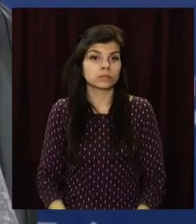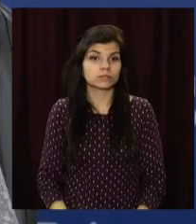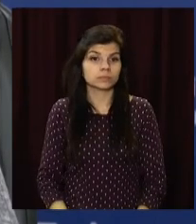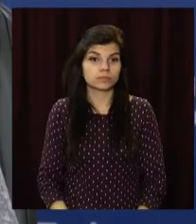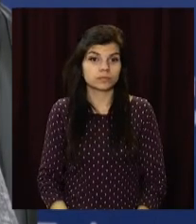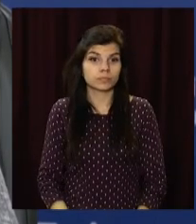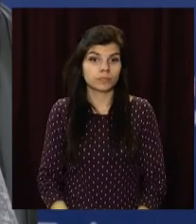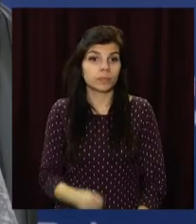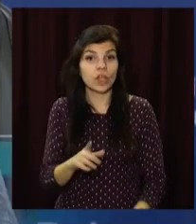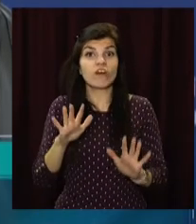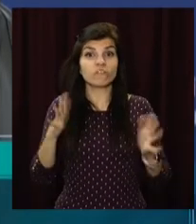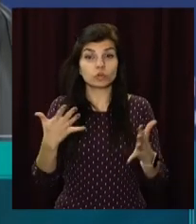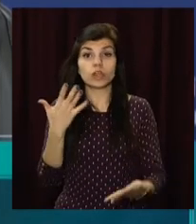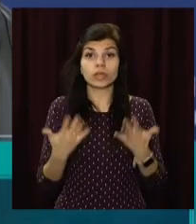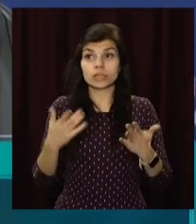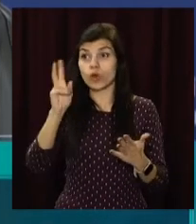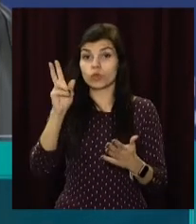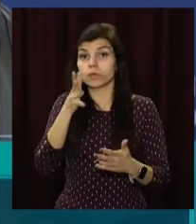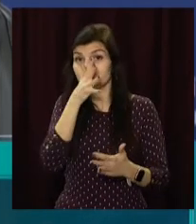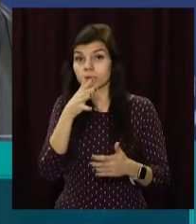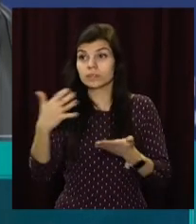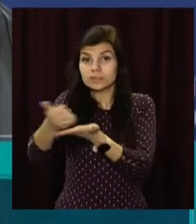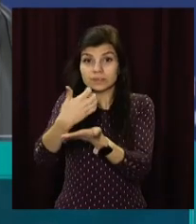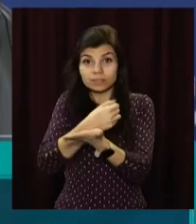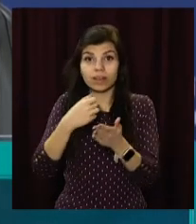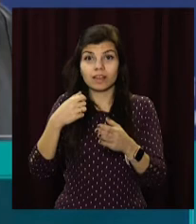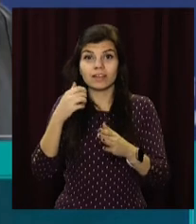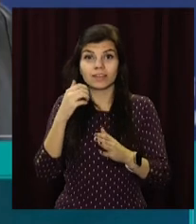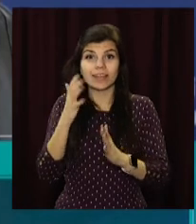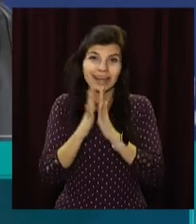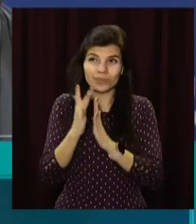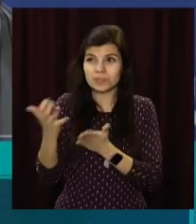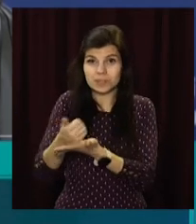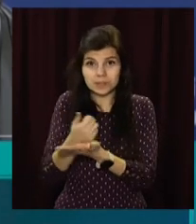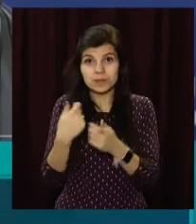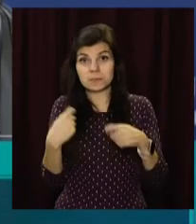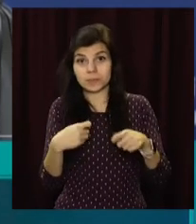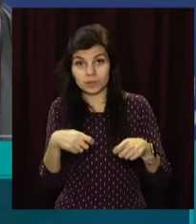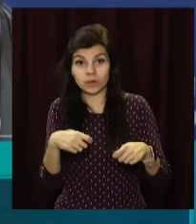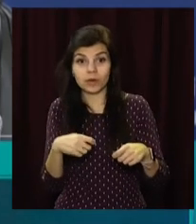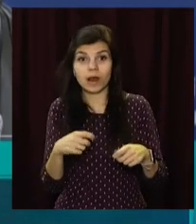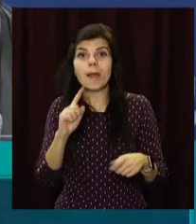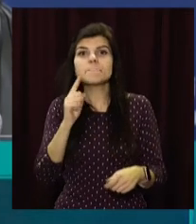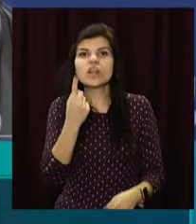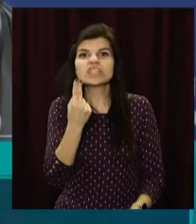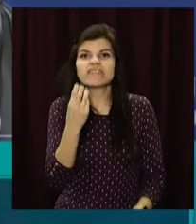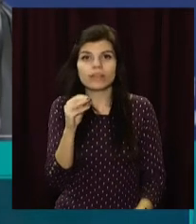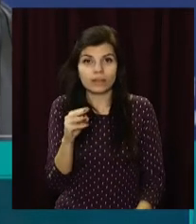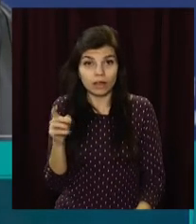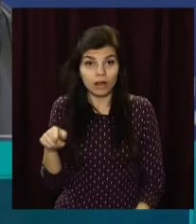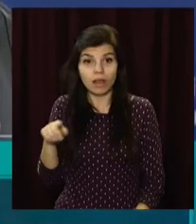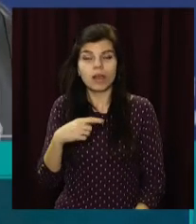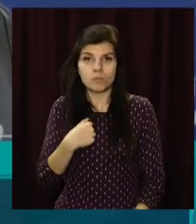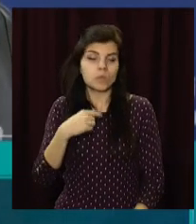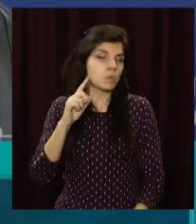У випадку зроблення цих підприємців, які намагаються торгувати первоцвітами, ми в першу чергу